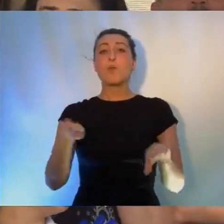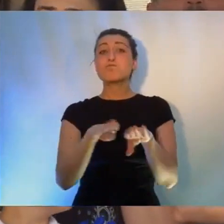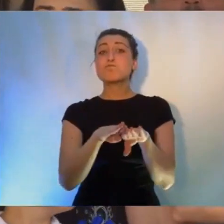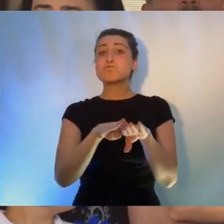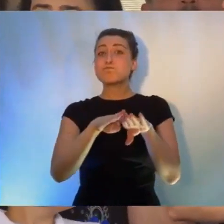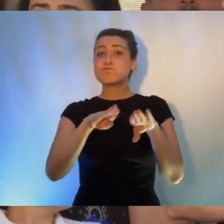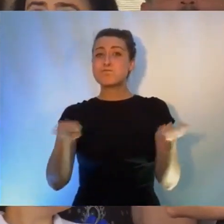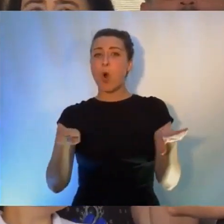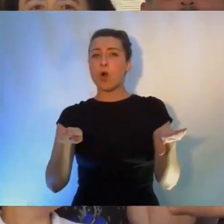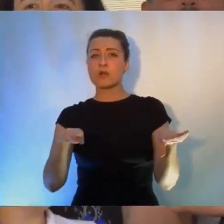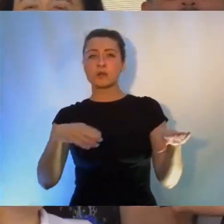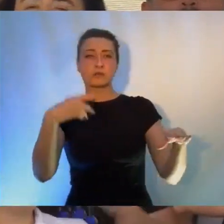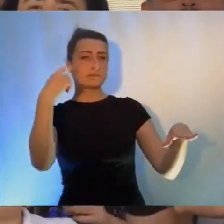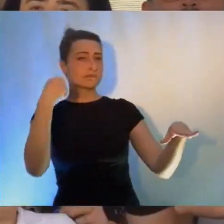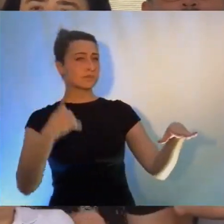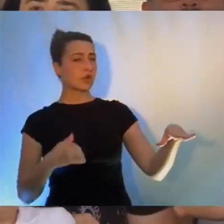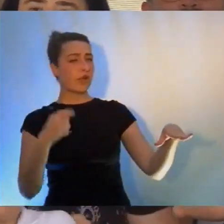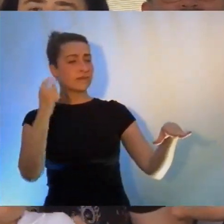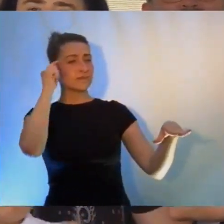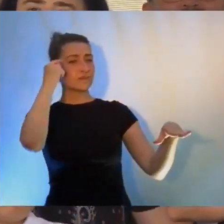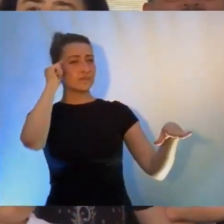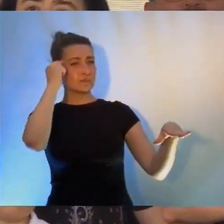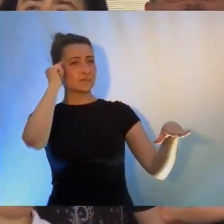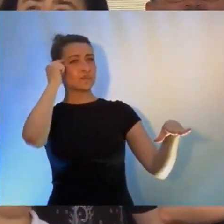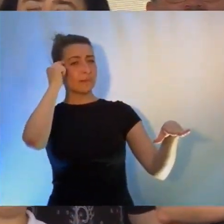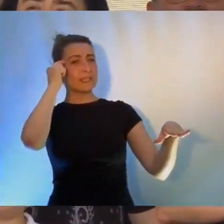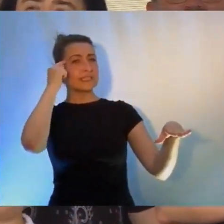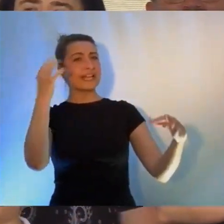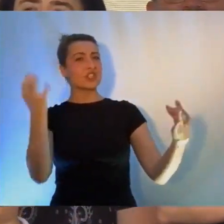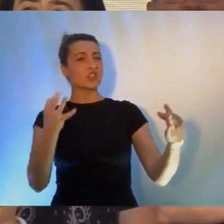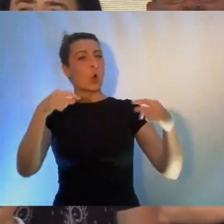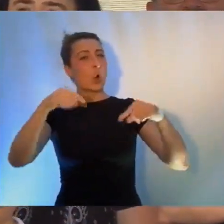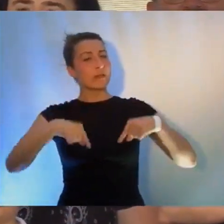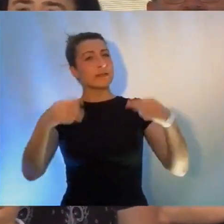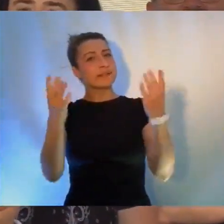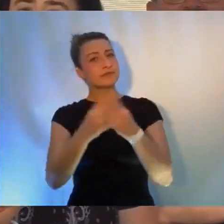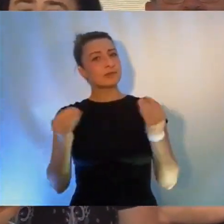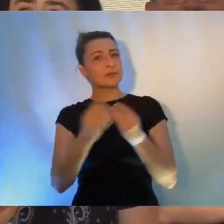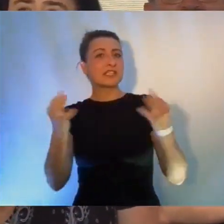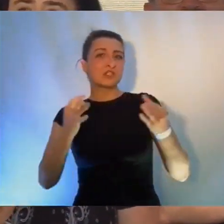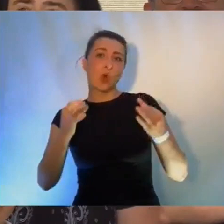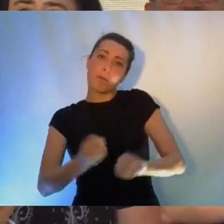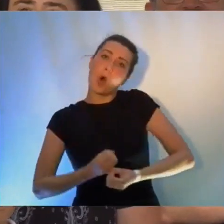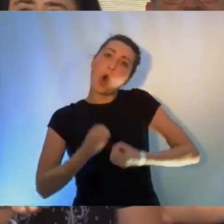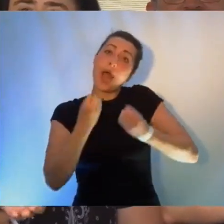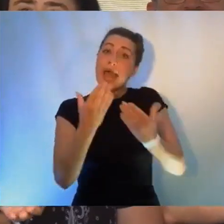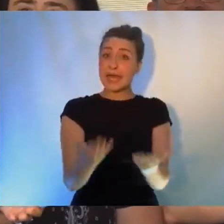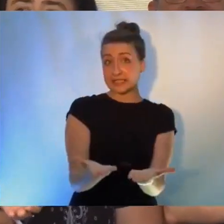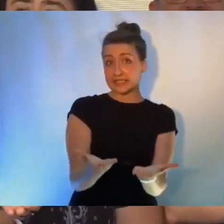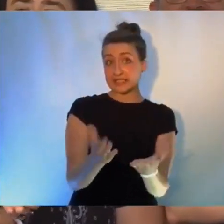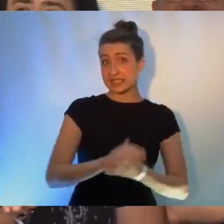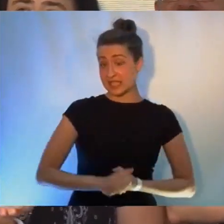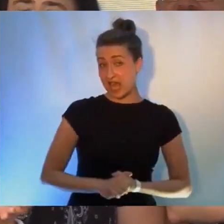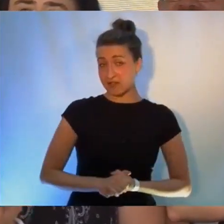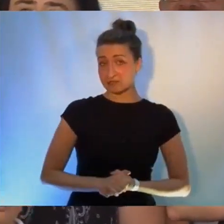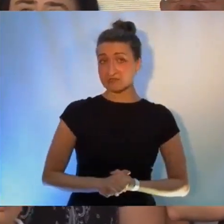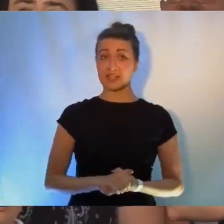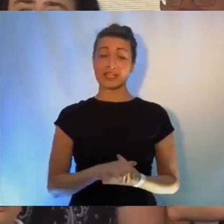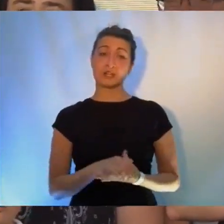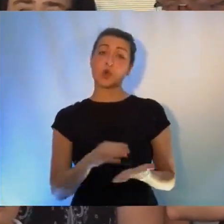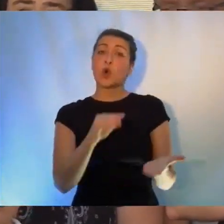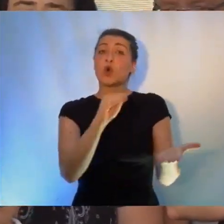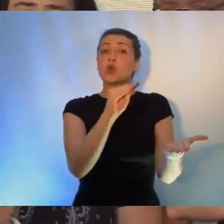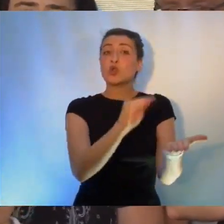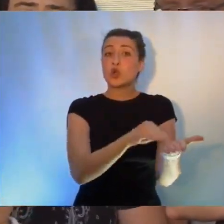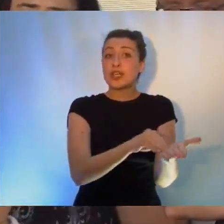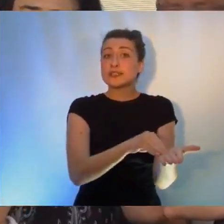si, dotace, dotace, podnikání, nelegrace, takhle se nám Andrej směje. Takže